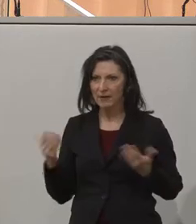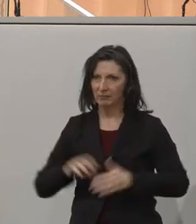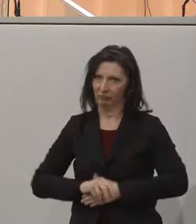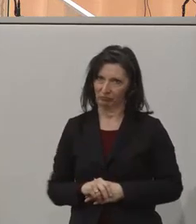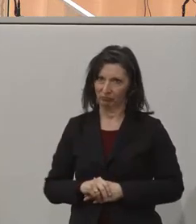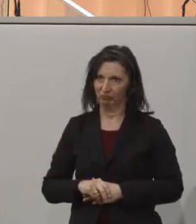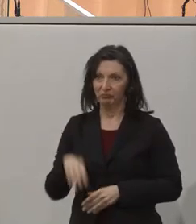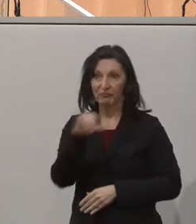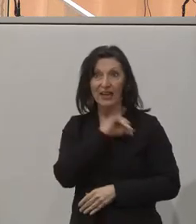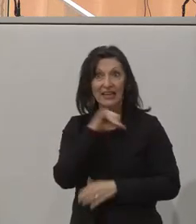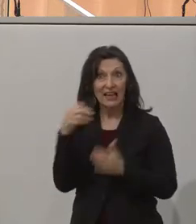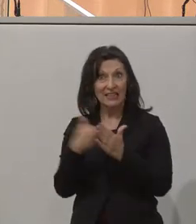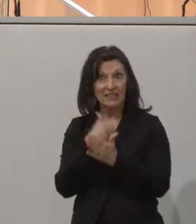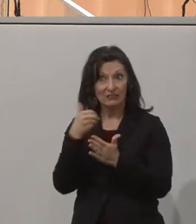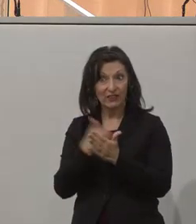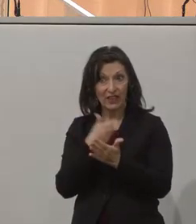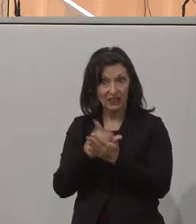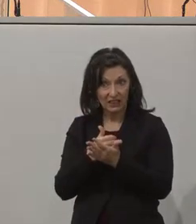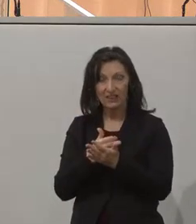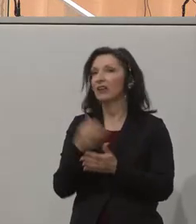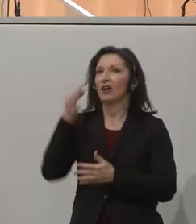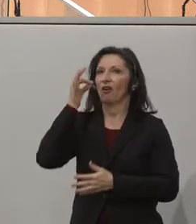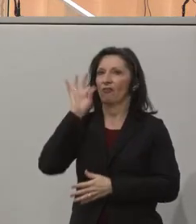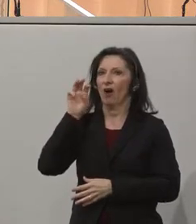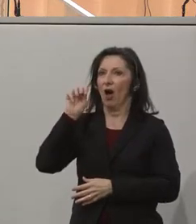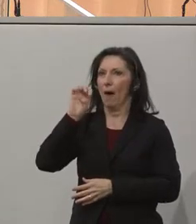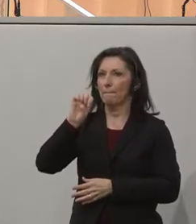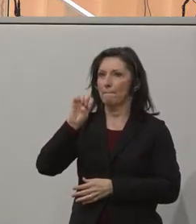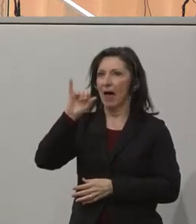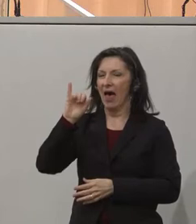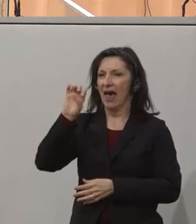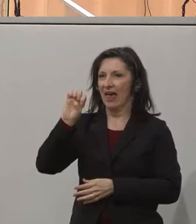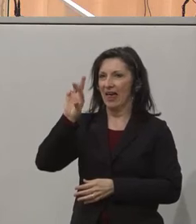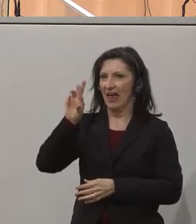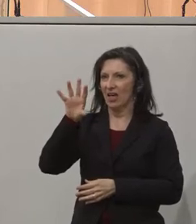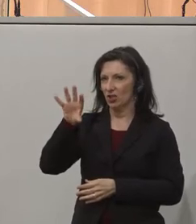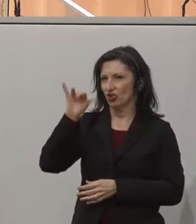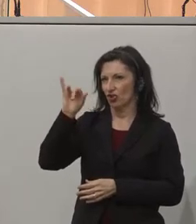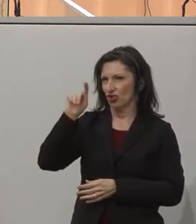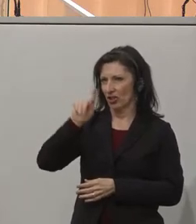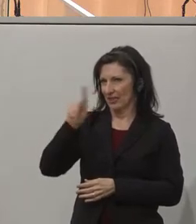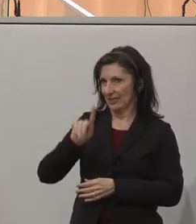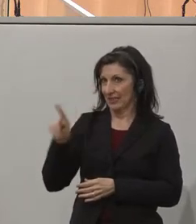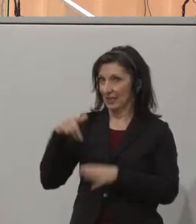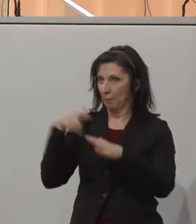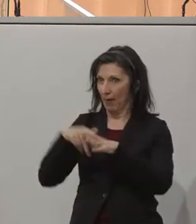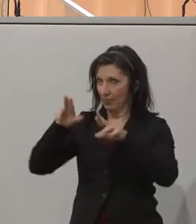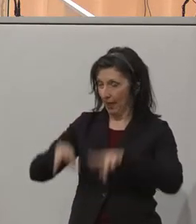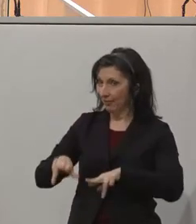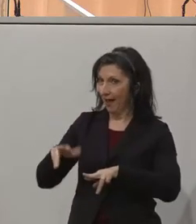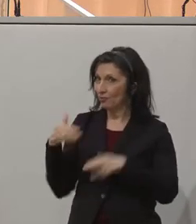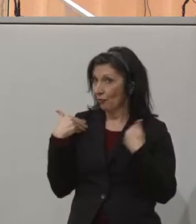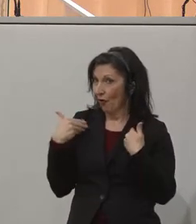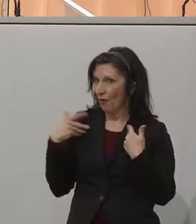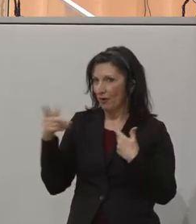der Interessensvertretungen Christina Meierschitz vom Behindertenrat. Ich glaube, für die tägliche Arbeit des Behindertenrates war